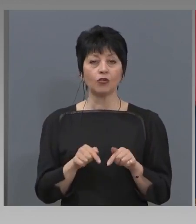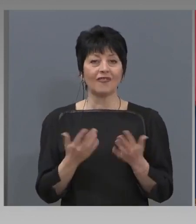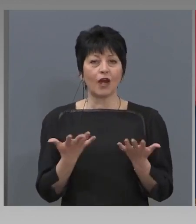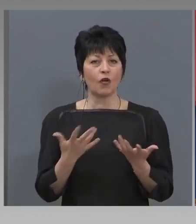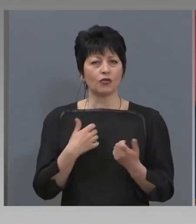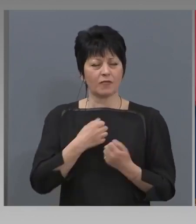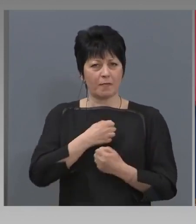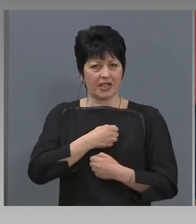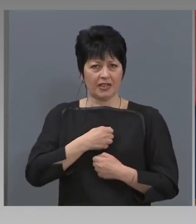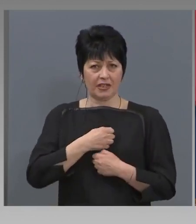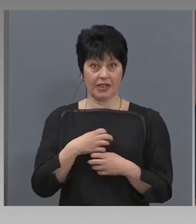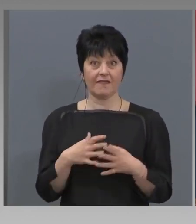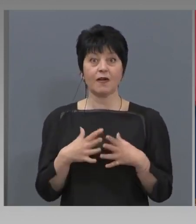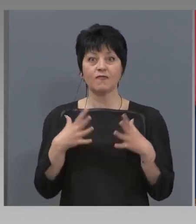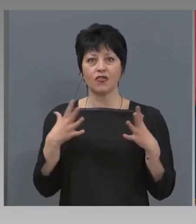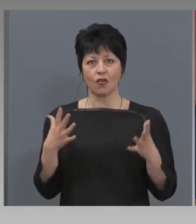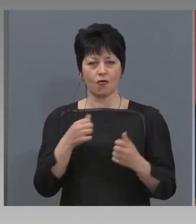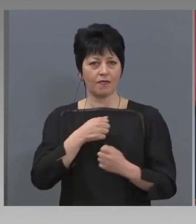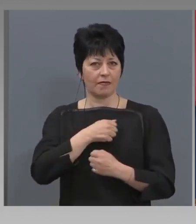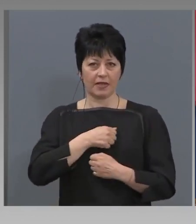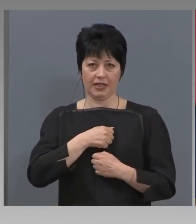това, което много ни притеснява,